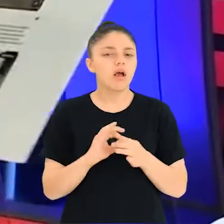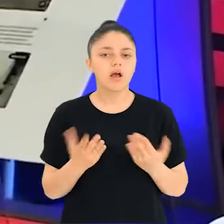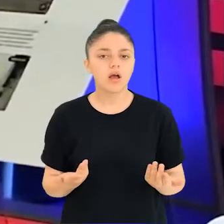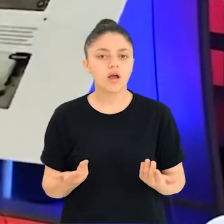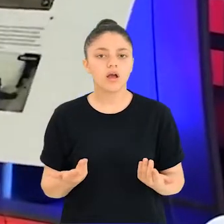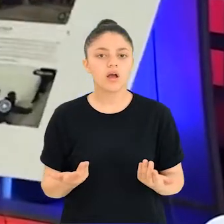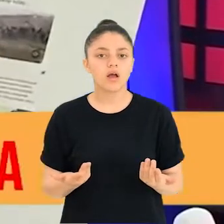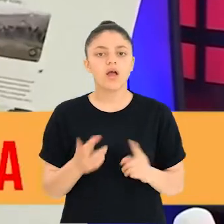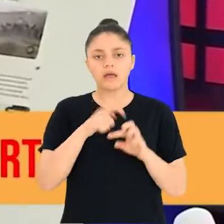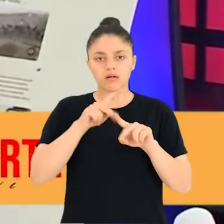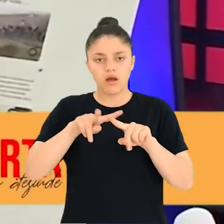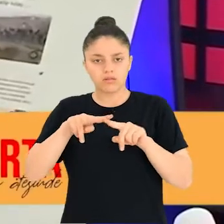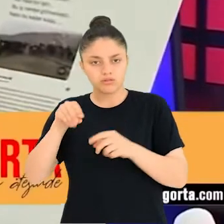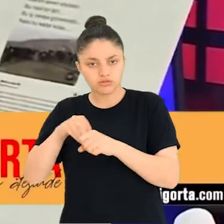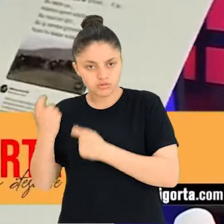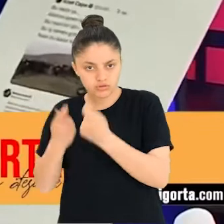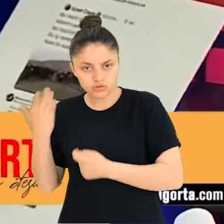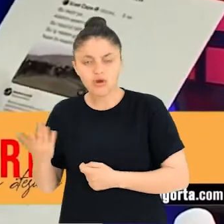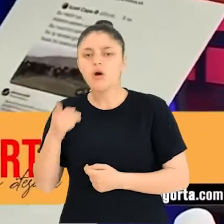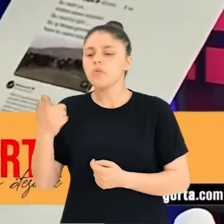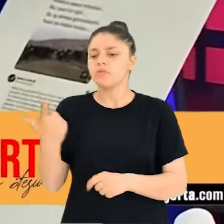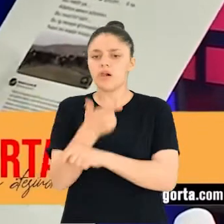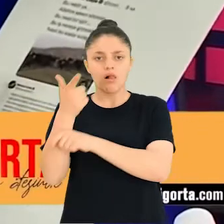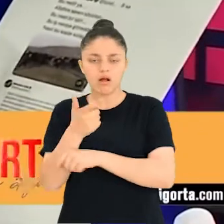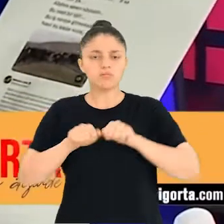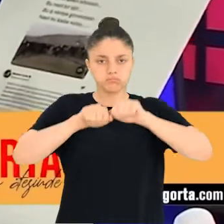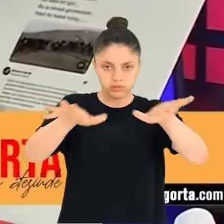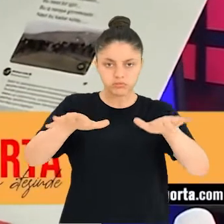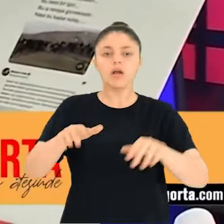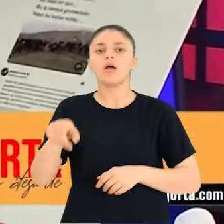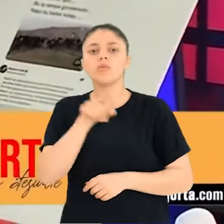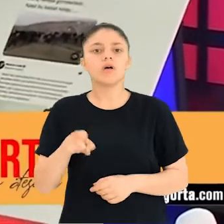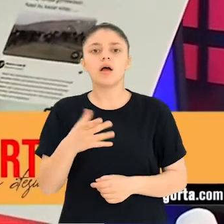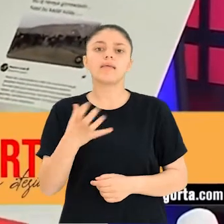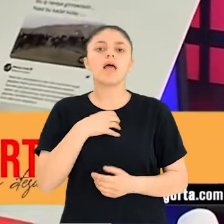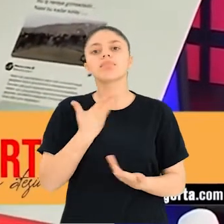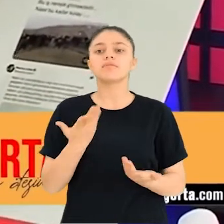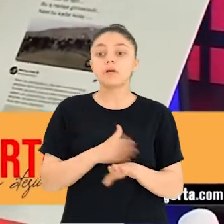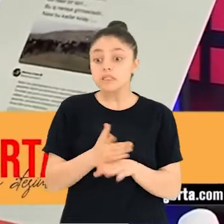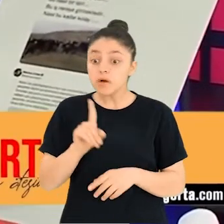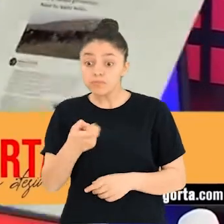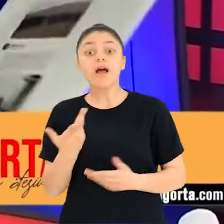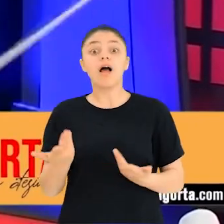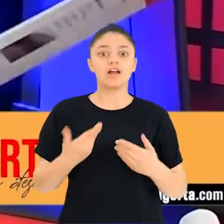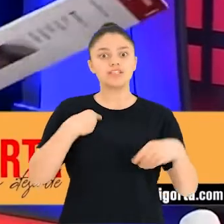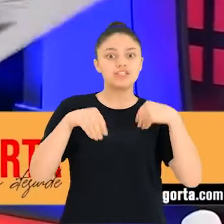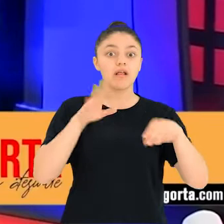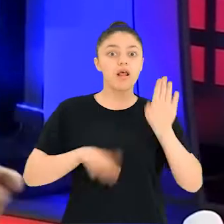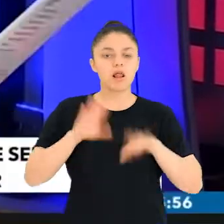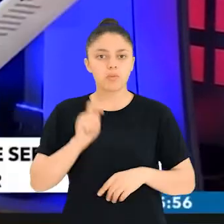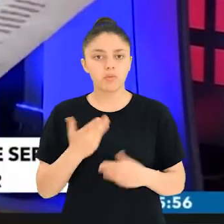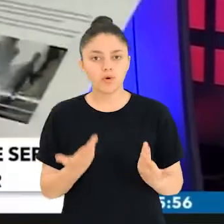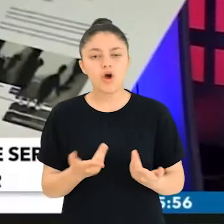alakası var ki? Yani İran'da olan bir iş. Oradakiler bir vesileyle bunu çekmişler, servis etmişler. Bunlar da ellerine malzeme lazım. Malzeme